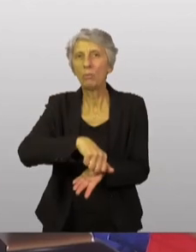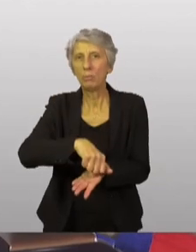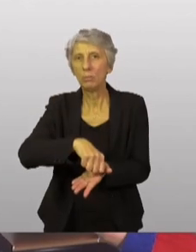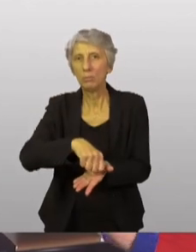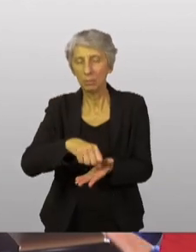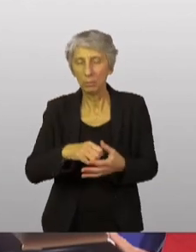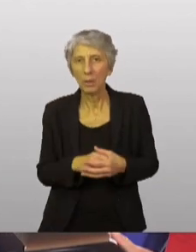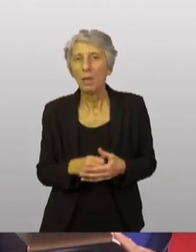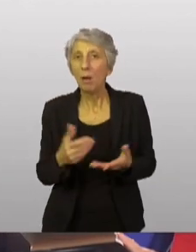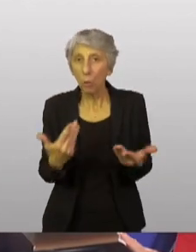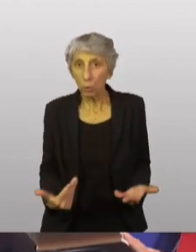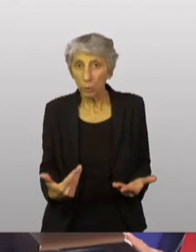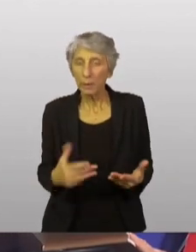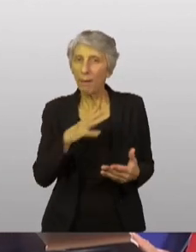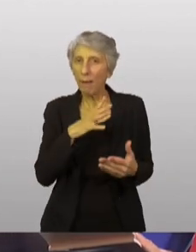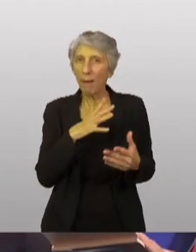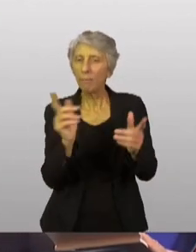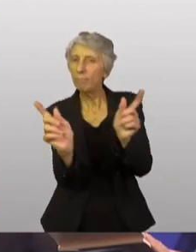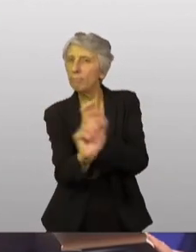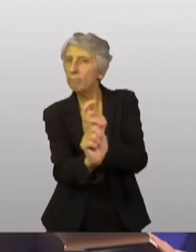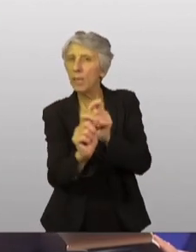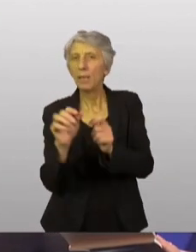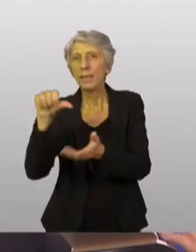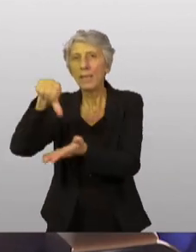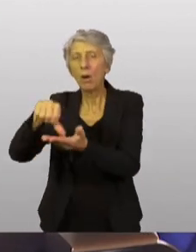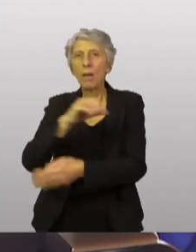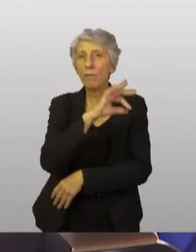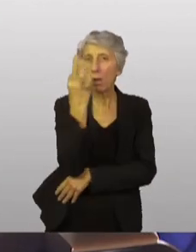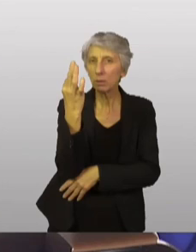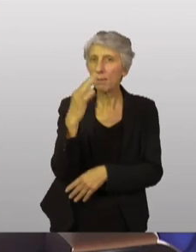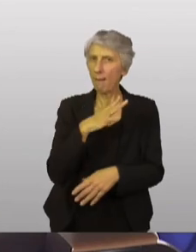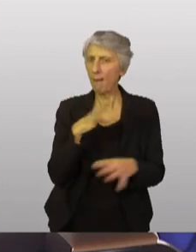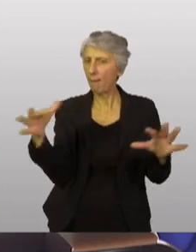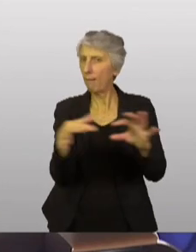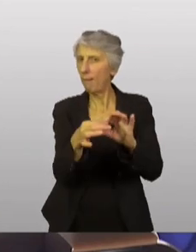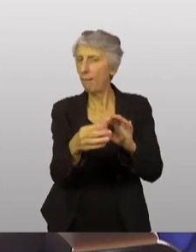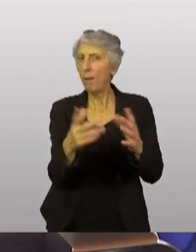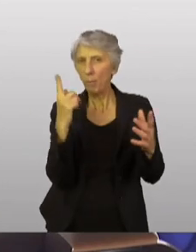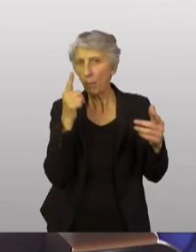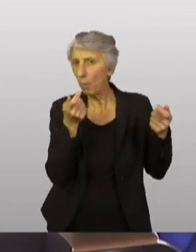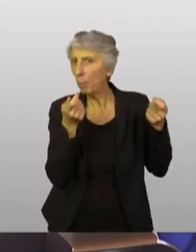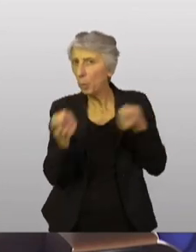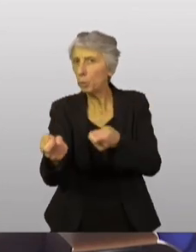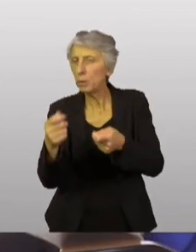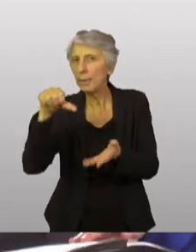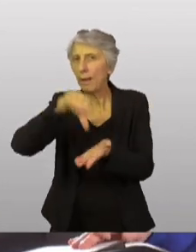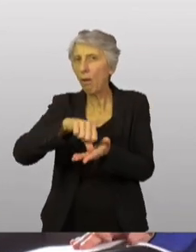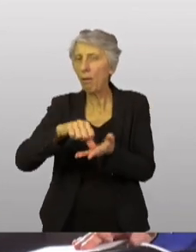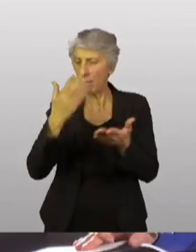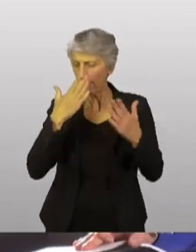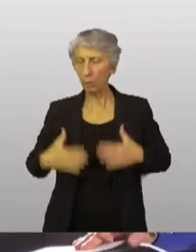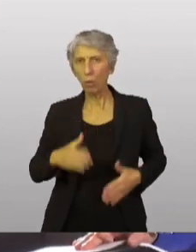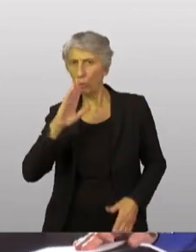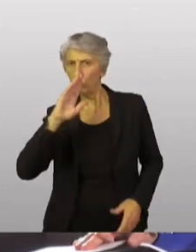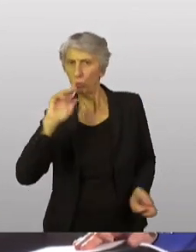y a des canaux diplomatiques entre la France et l'Iran pour pousser les Iraniens à changer d'attitude ? Vous avez